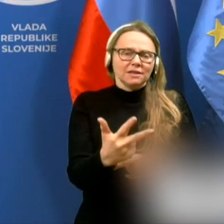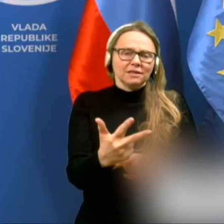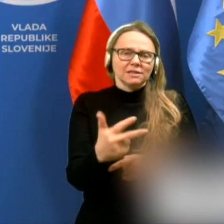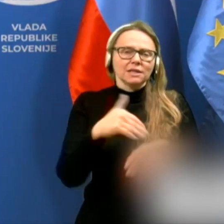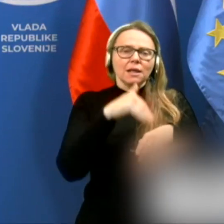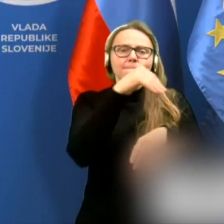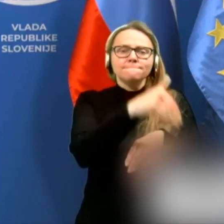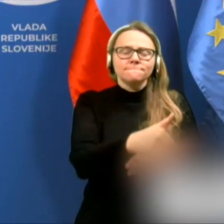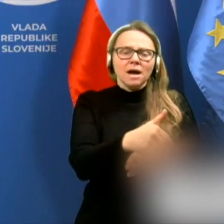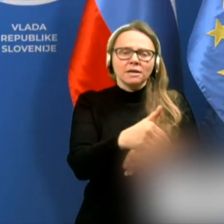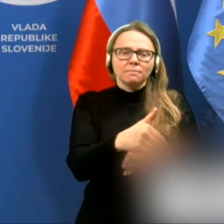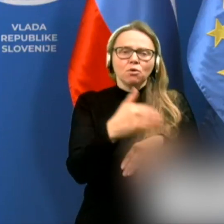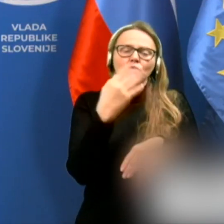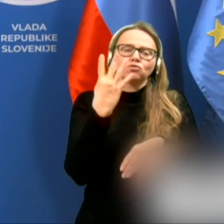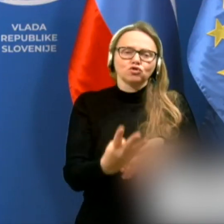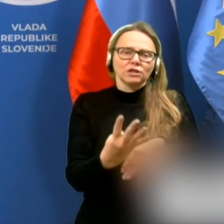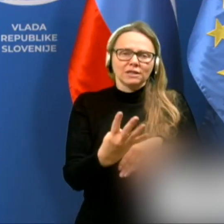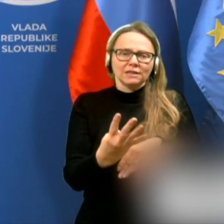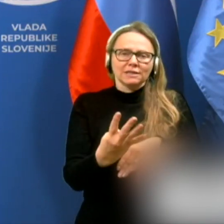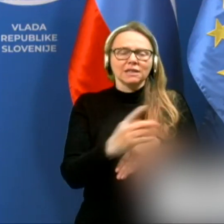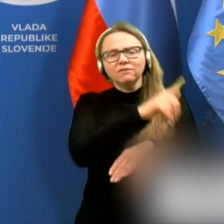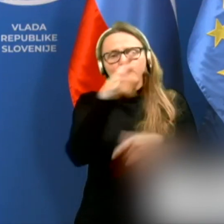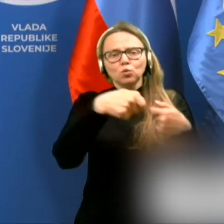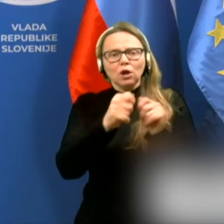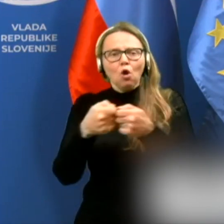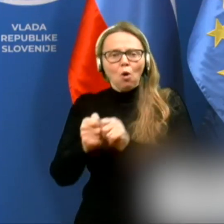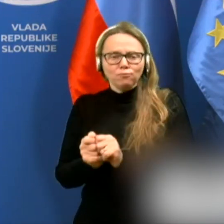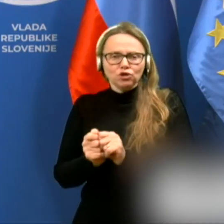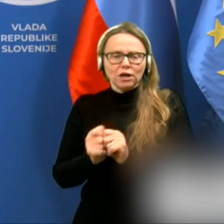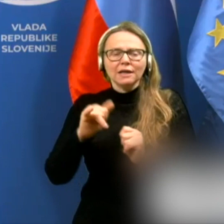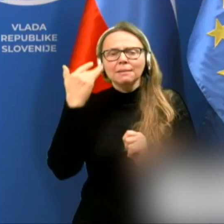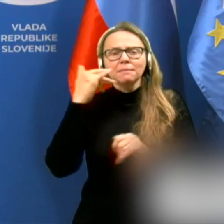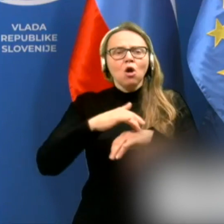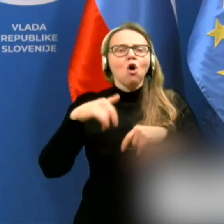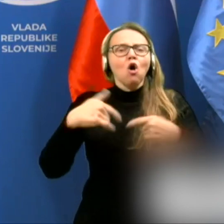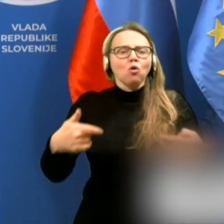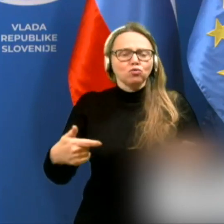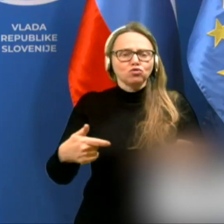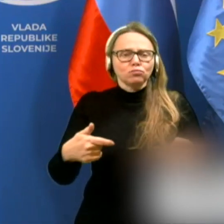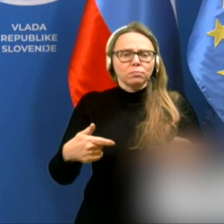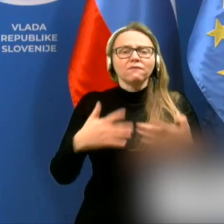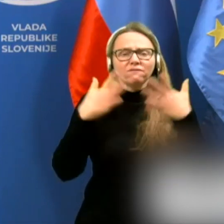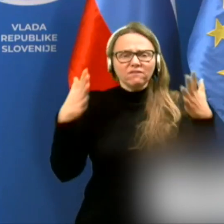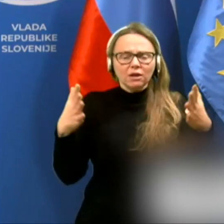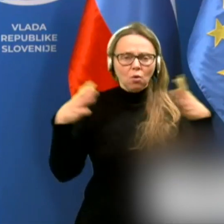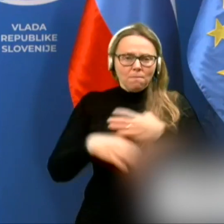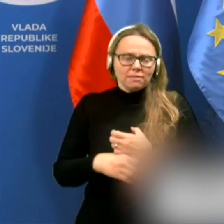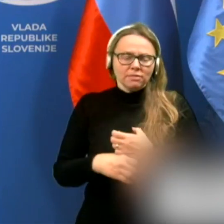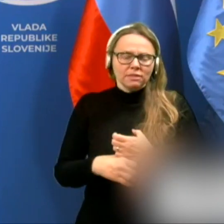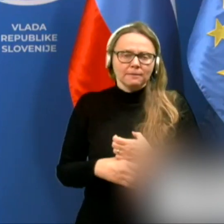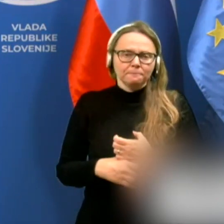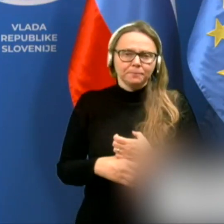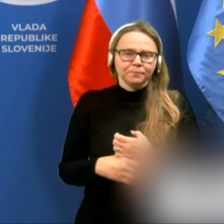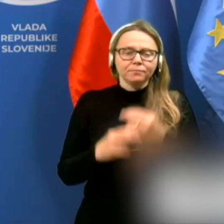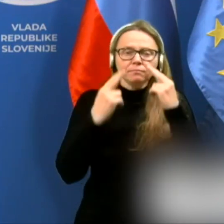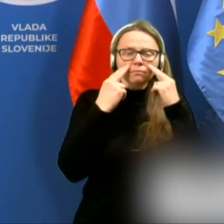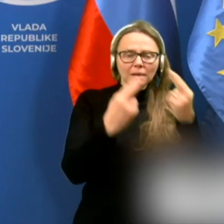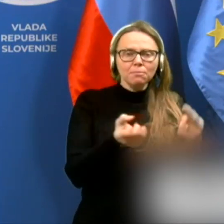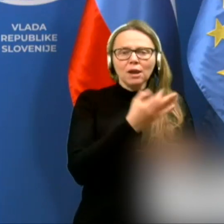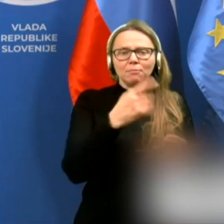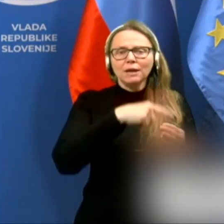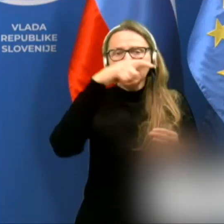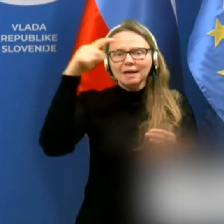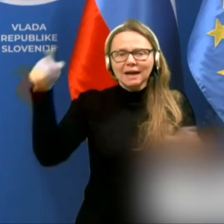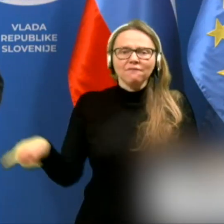v Mariboru 40, v ostalih občinah je bilo okužb občutno manj. Poglejmo si zdaj nekaj